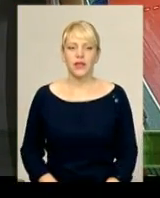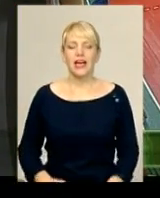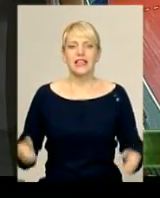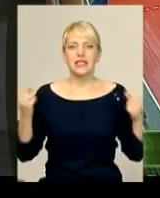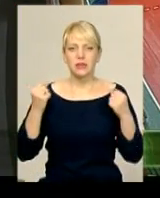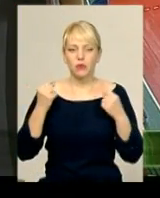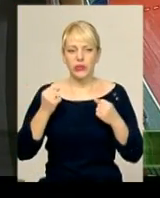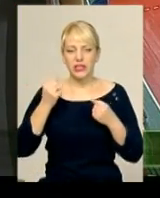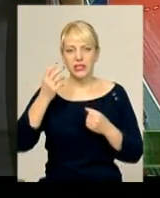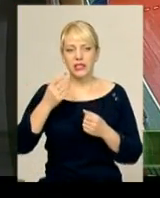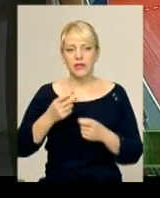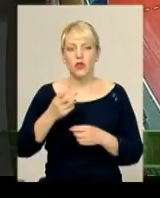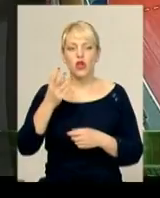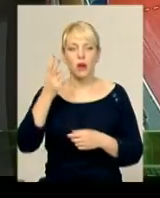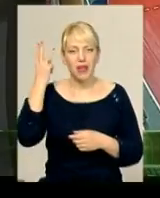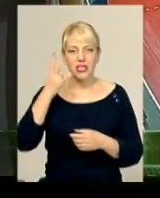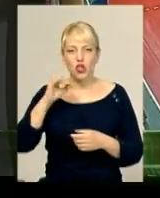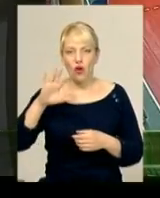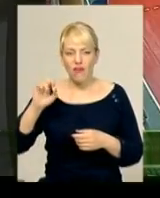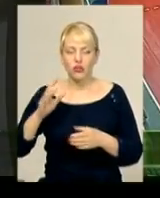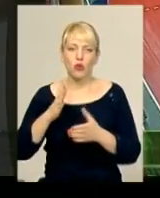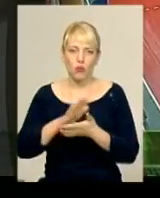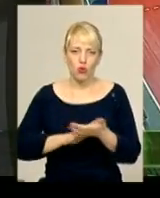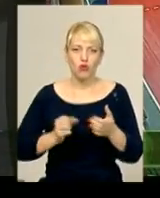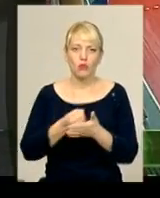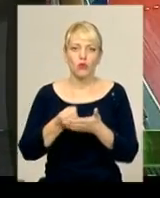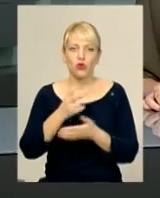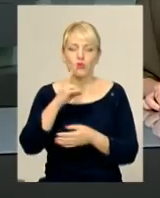новатор продовжить боротьбу за медалі Кубку України з волейболу.